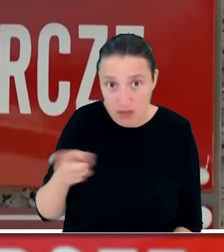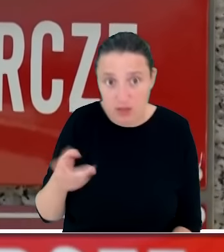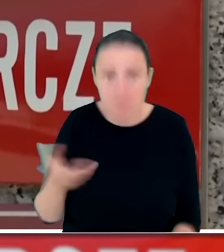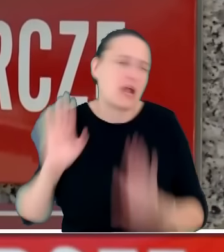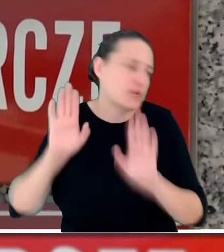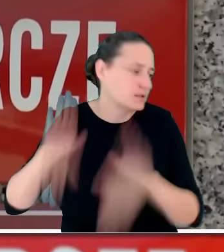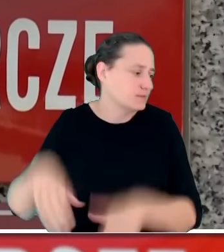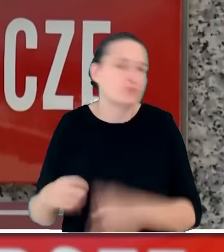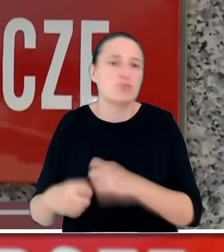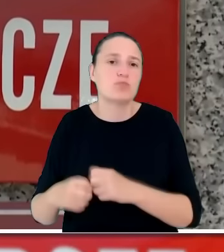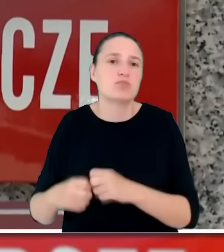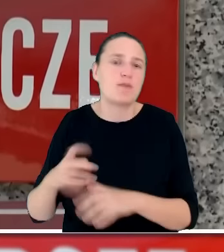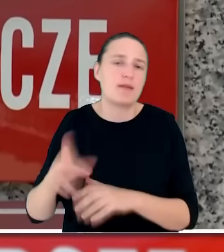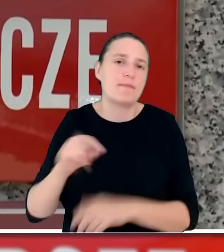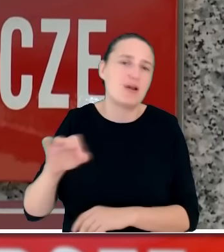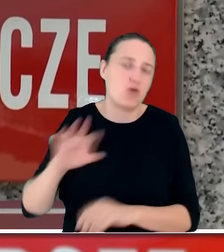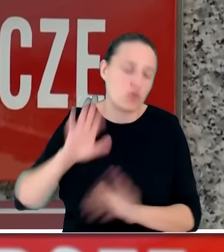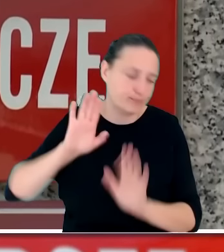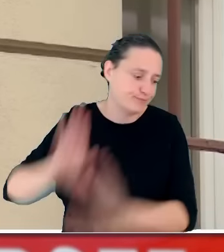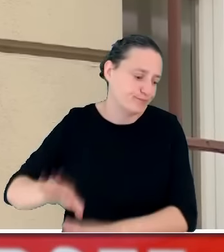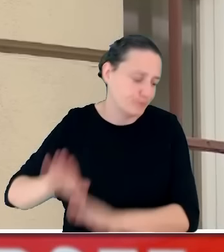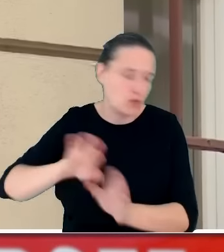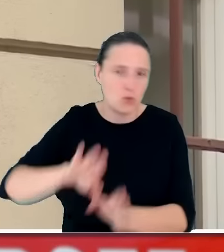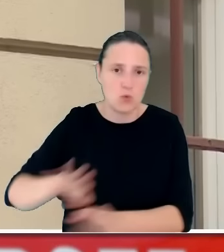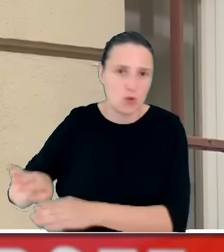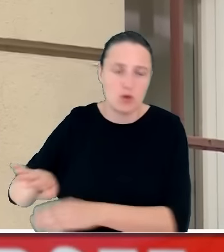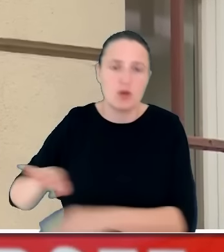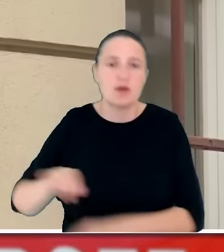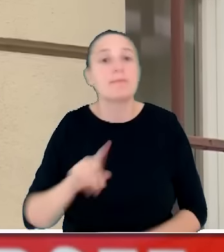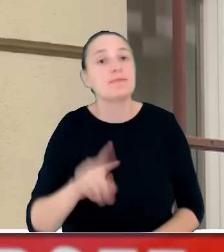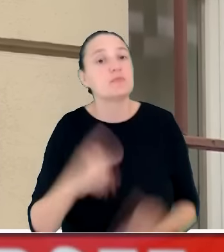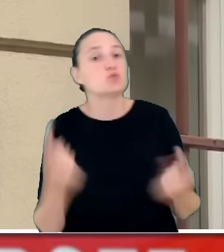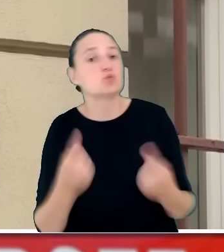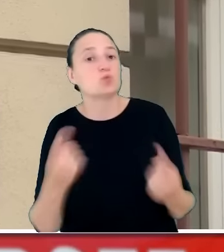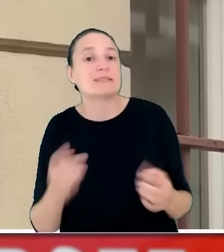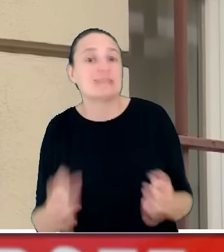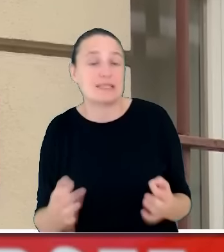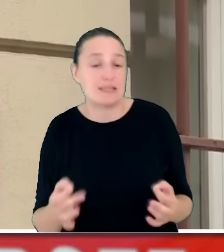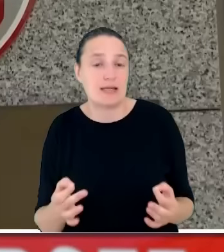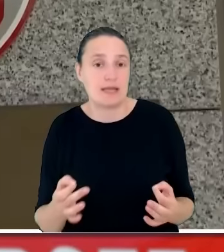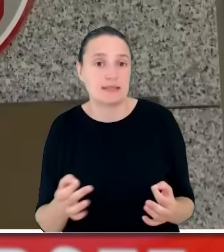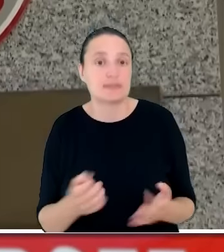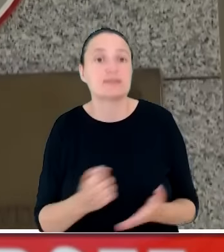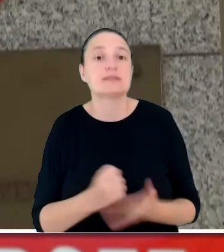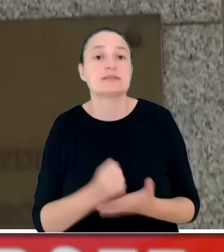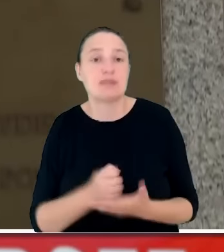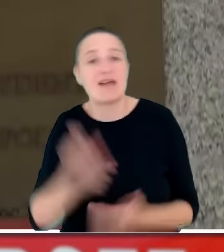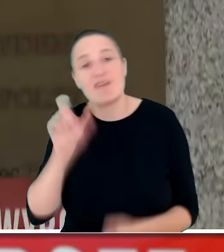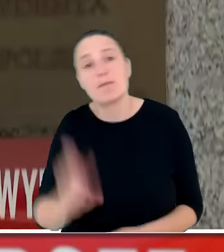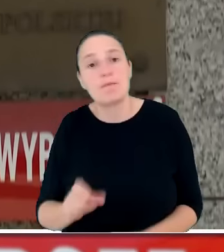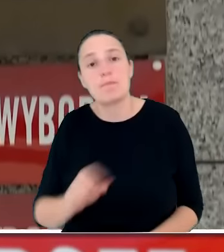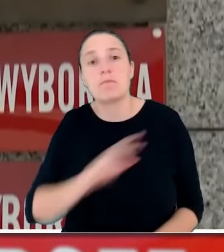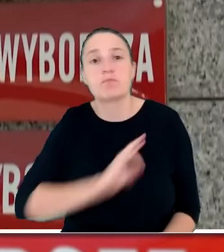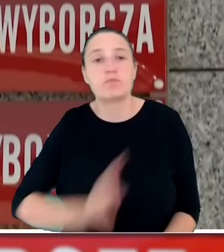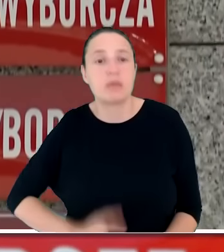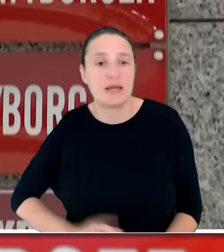problemy ludzi, platformy na boku. Sytuacja, do której doszło, jeżeli chodzi o kontrasygnację premiera pod decyzją